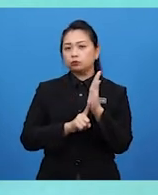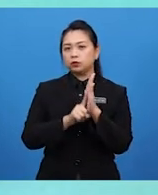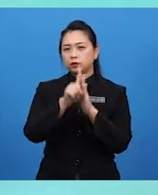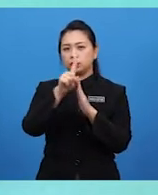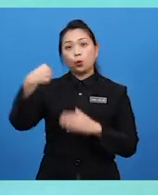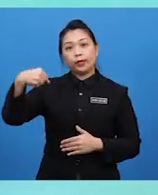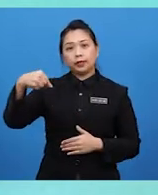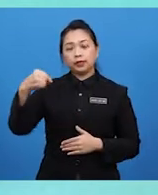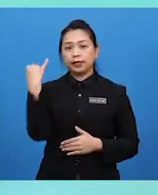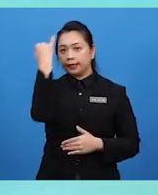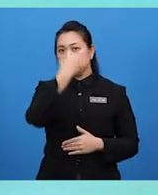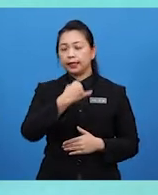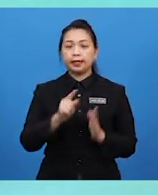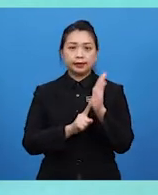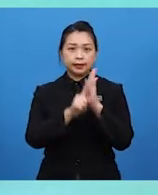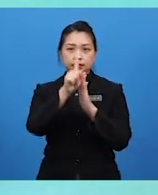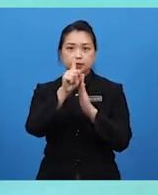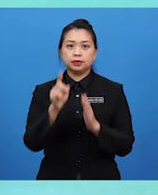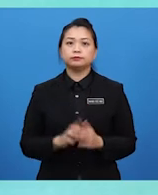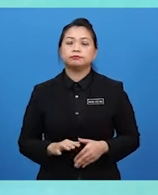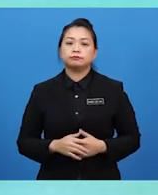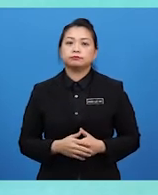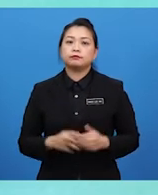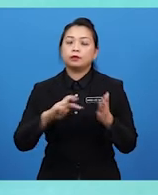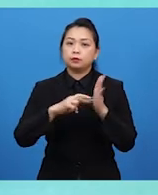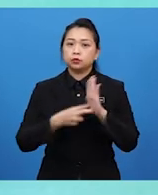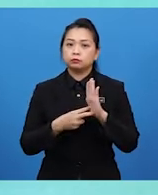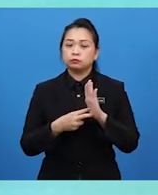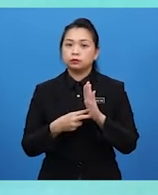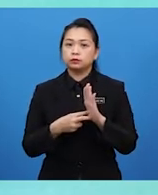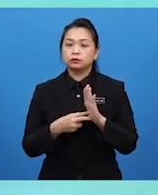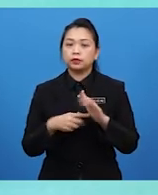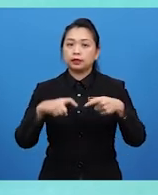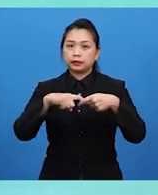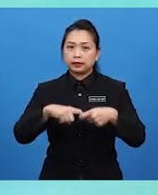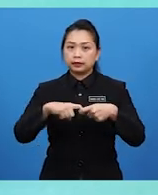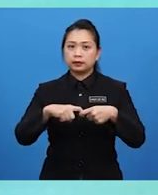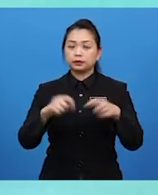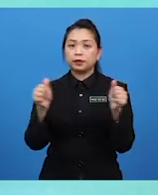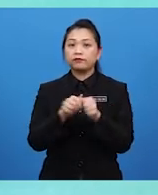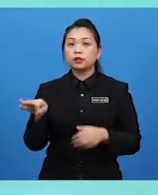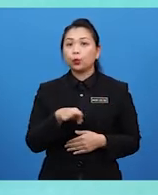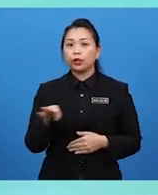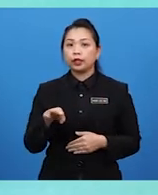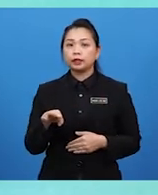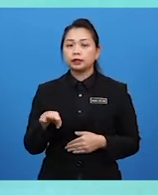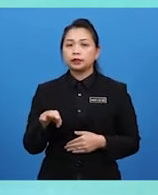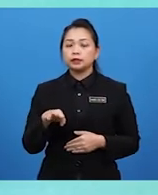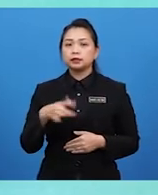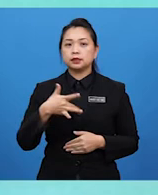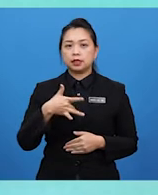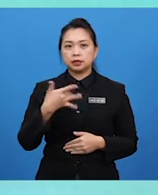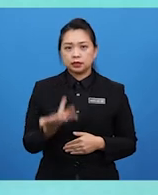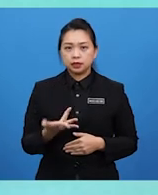berkualiti dengan keindahannya. Jadi, maksudnya pengeluaran penghasilan seni yang berkait rapat dengan faktor